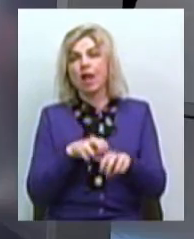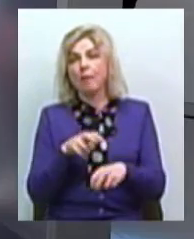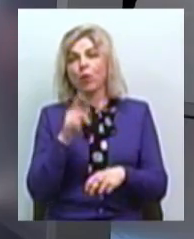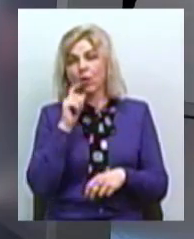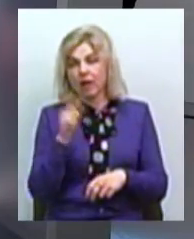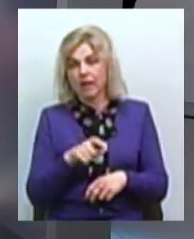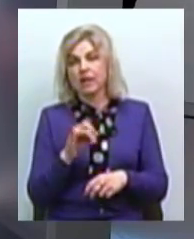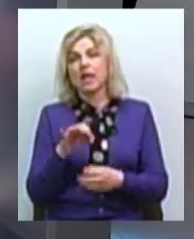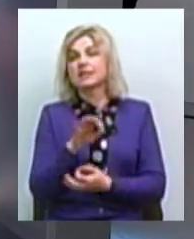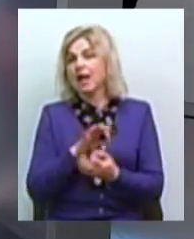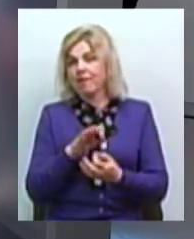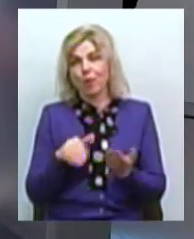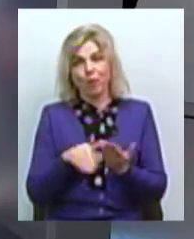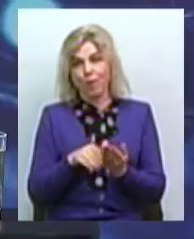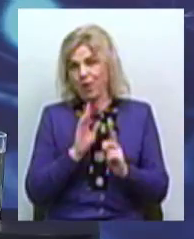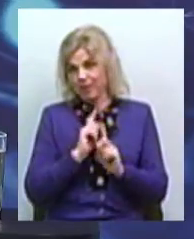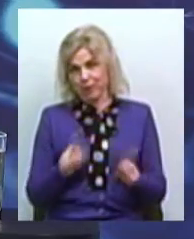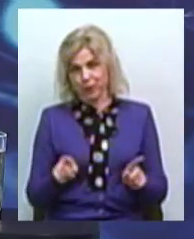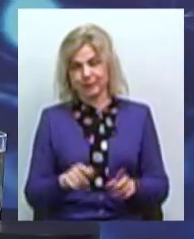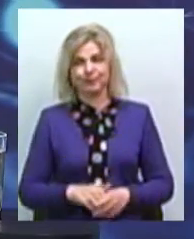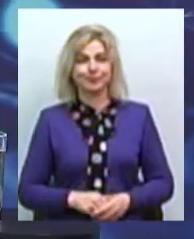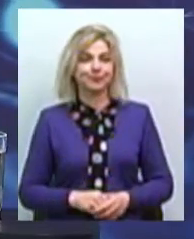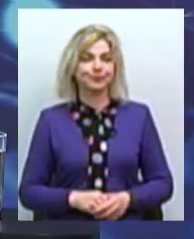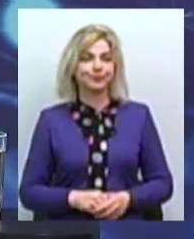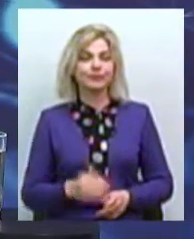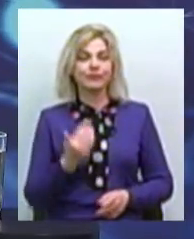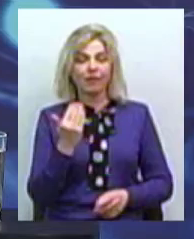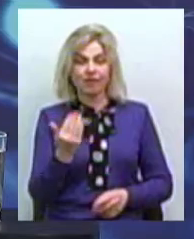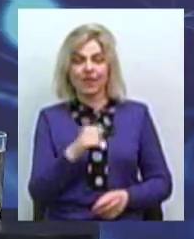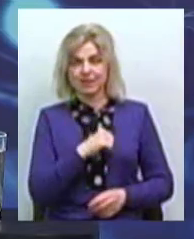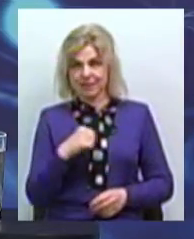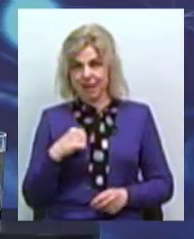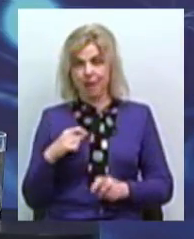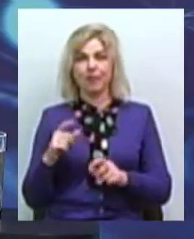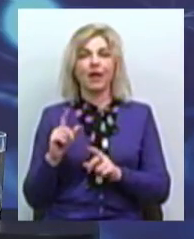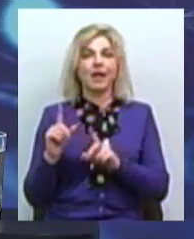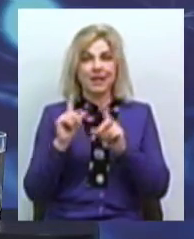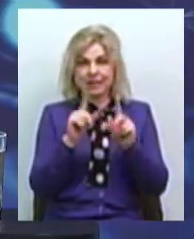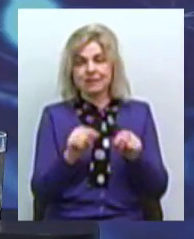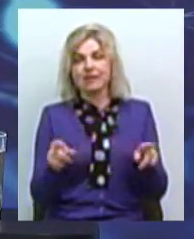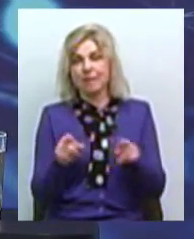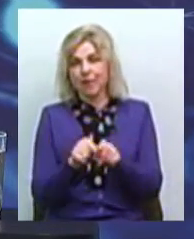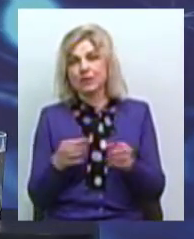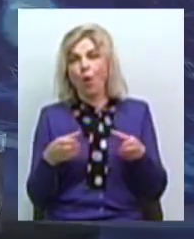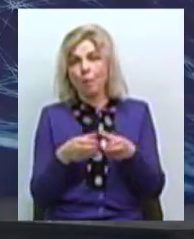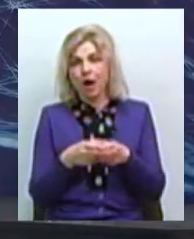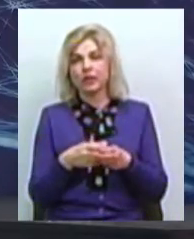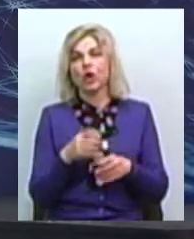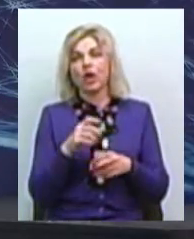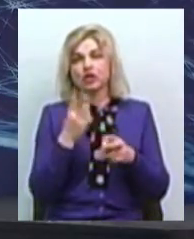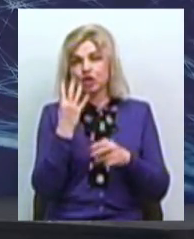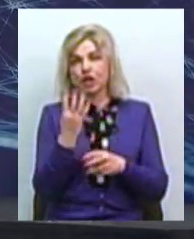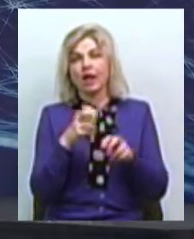то зайвої допомоги нам точно не буде. Олена, ви, власне, їздили разом з командою 4 лапи Україна по